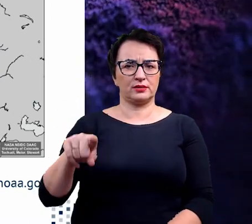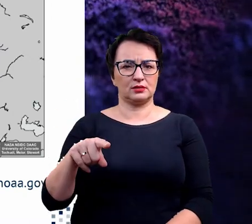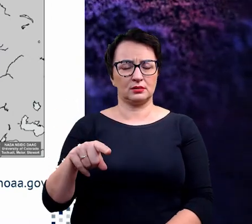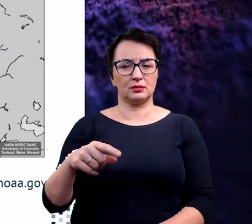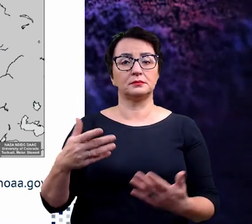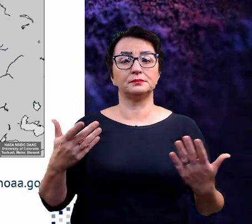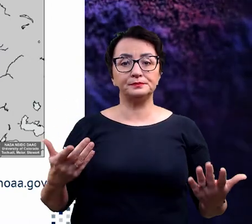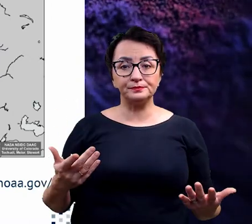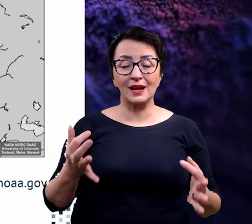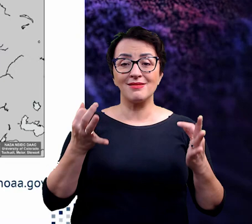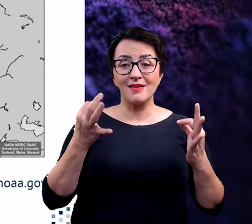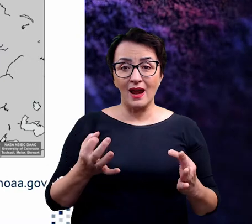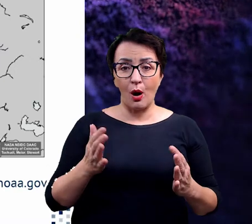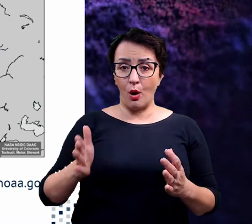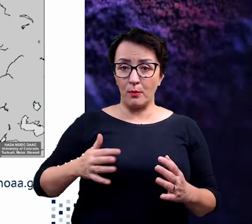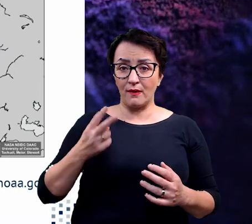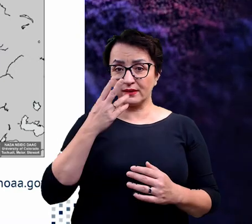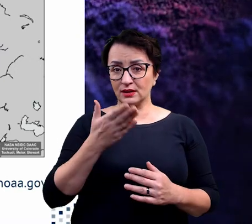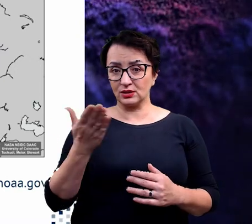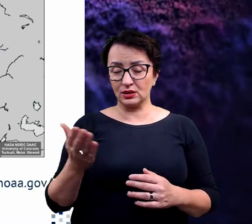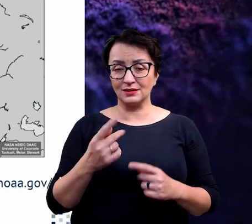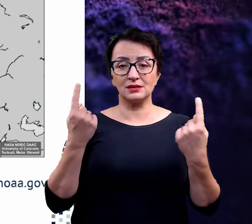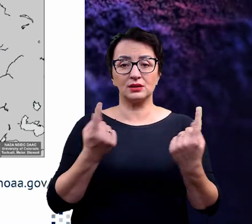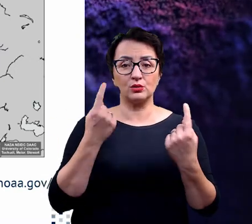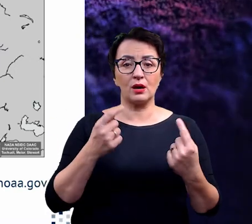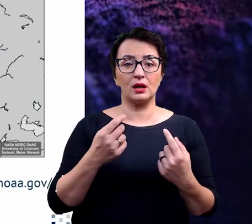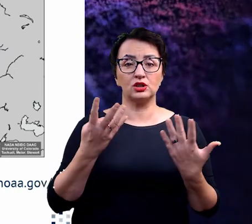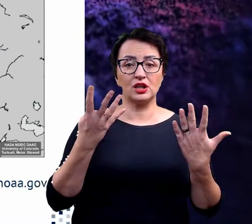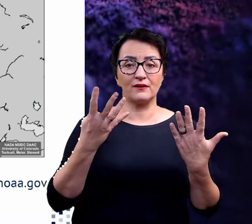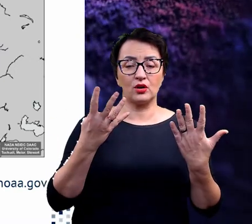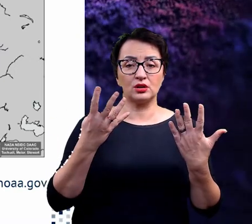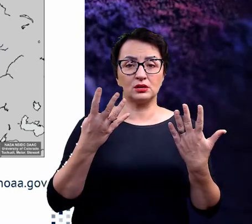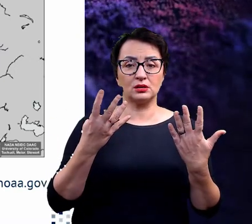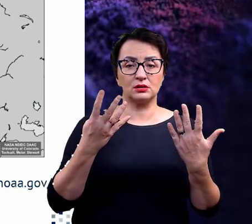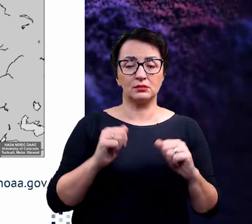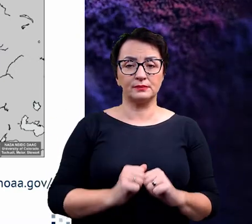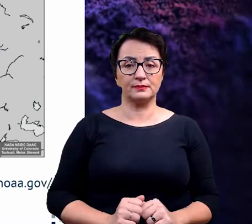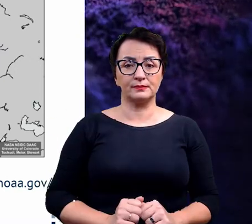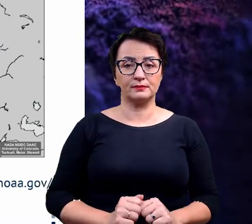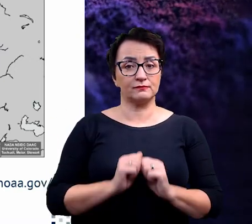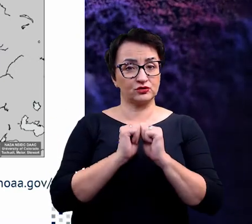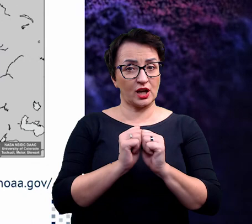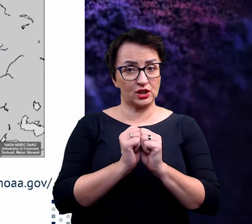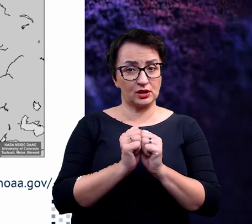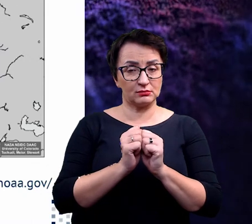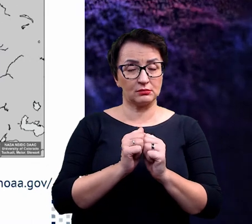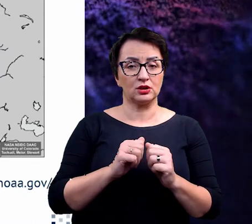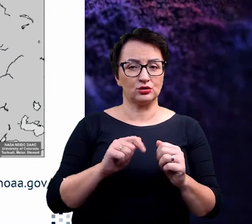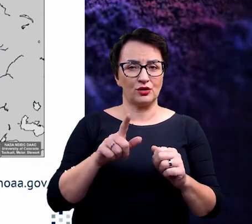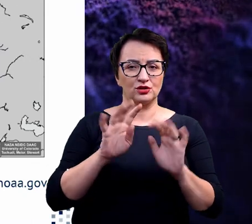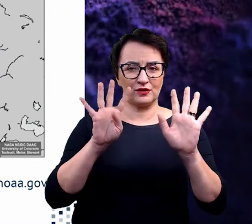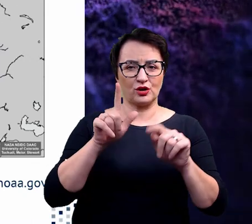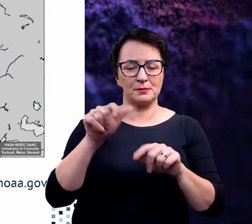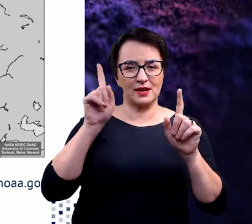Natomiast jeżeli spojrzymy na obok, sytuacja z 9 września zeszłego roku, widzimy, że